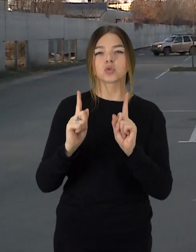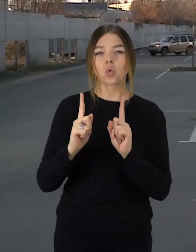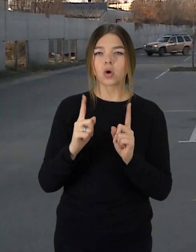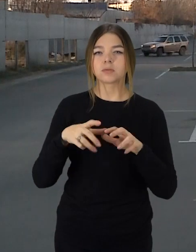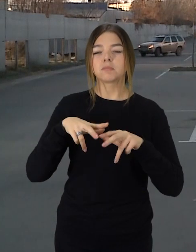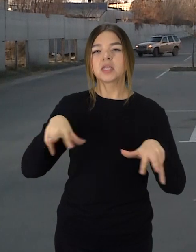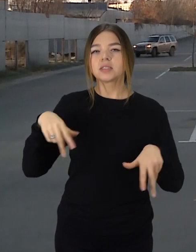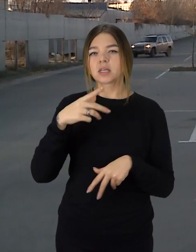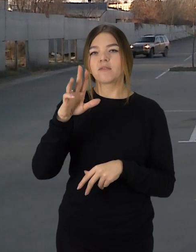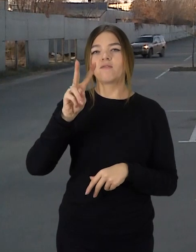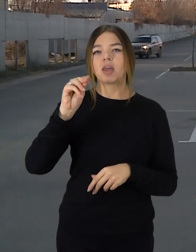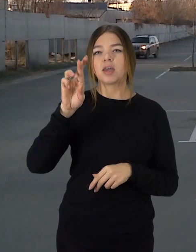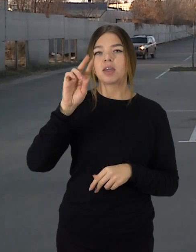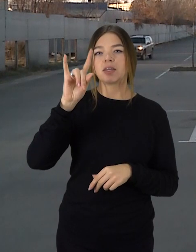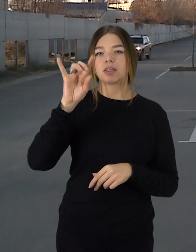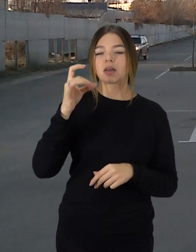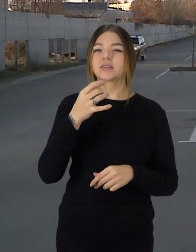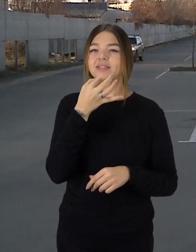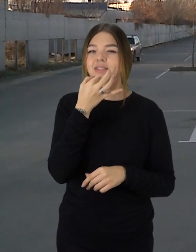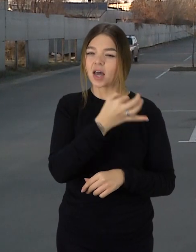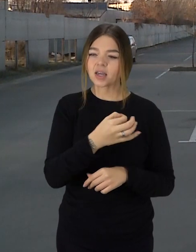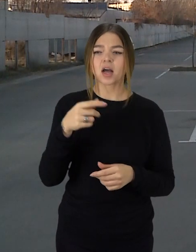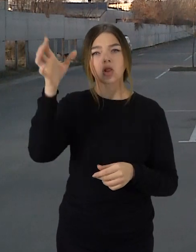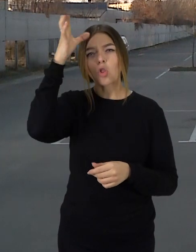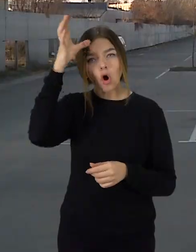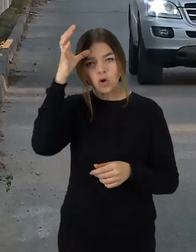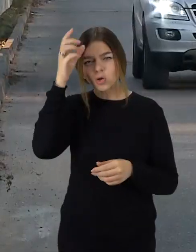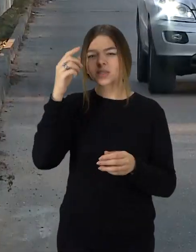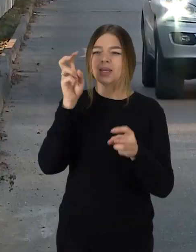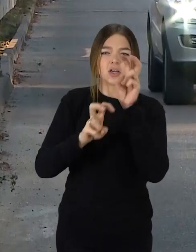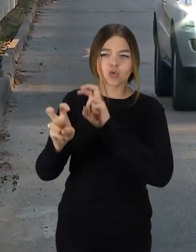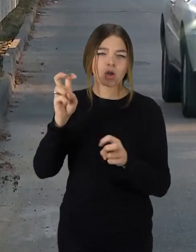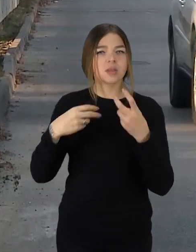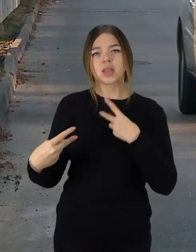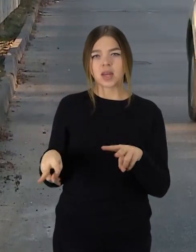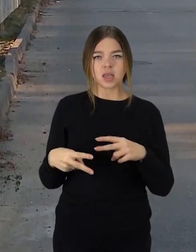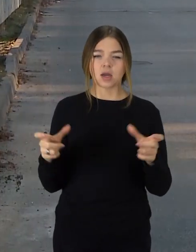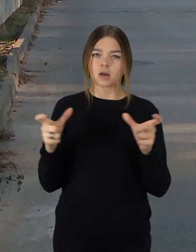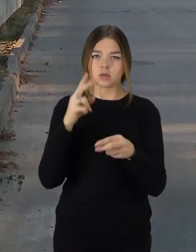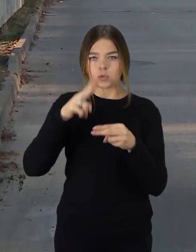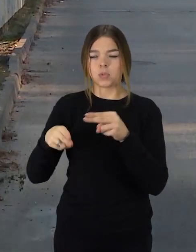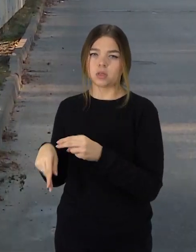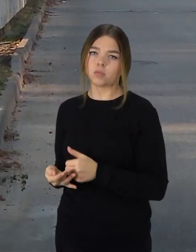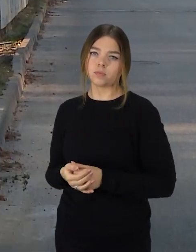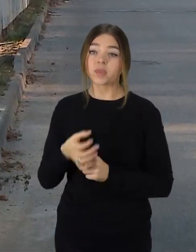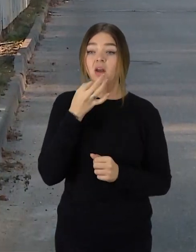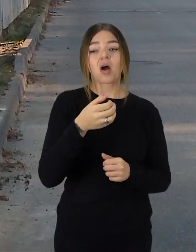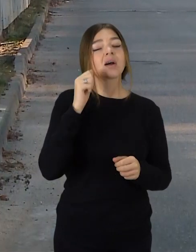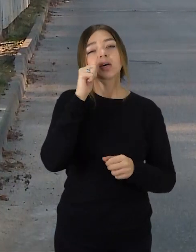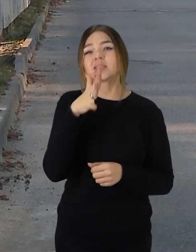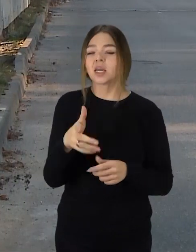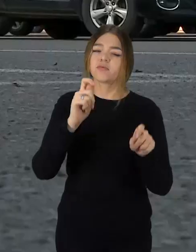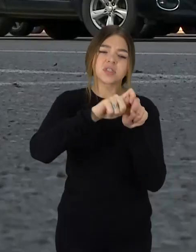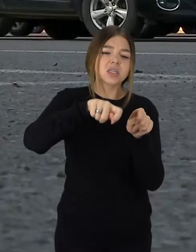ministras Aurelius Veriga viešai buvo pareiškęs, kad logikos karantinos sprendimus į iškuoti nereikėtų. Kalbinti verslo atstovai sako, kad vos